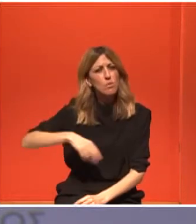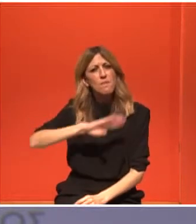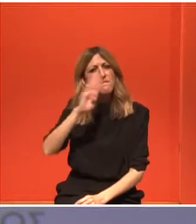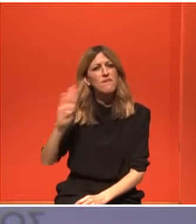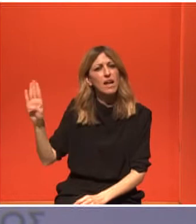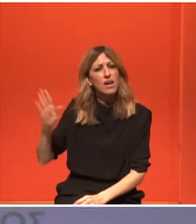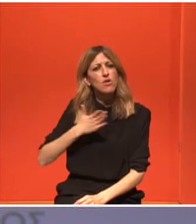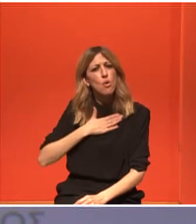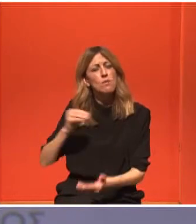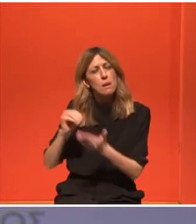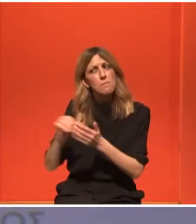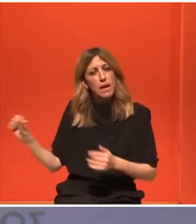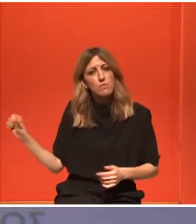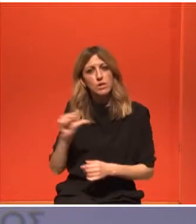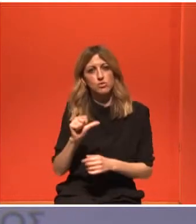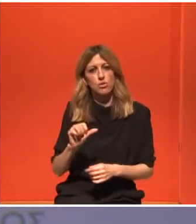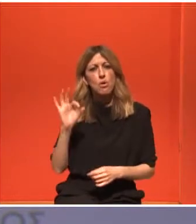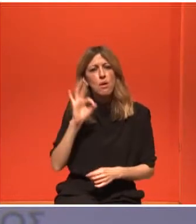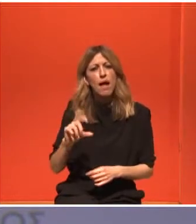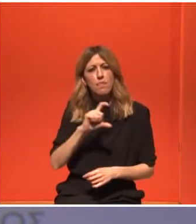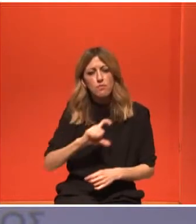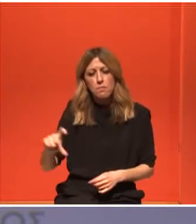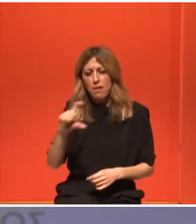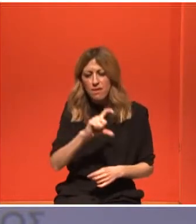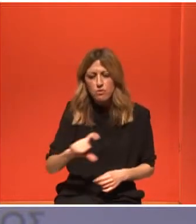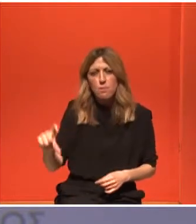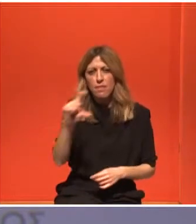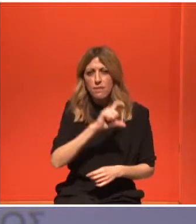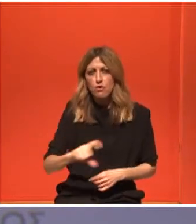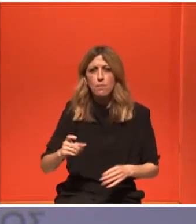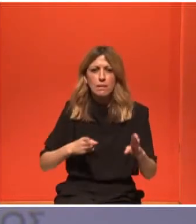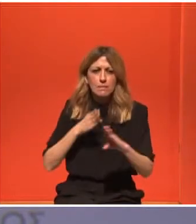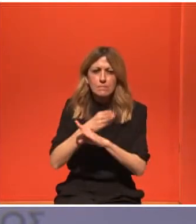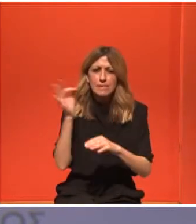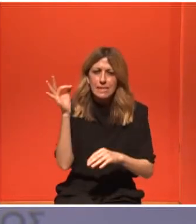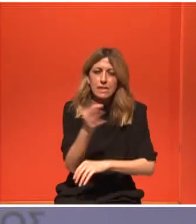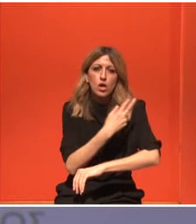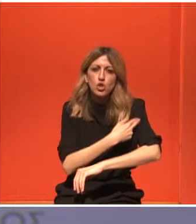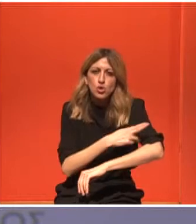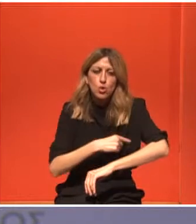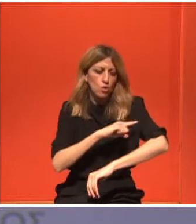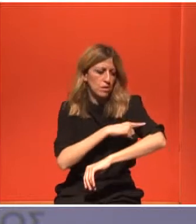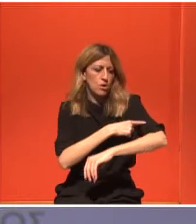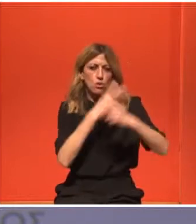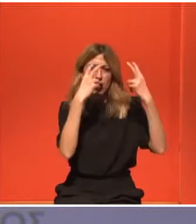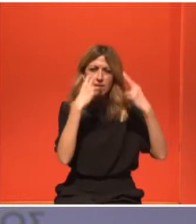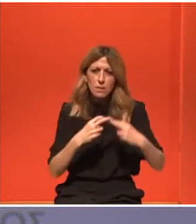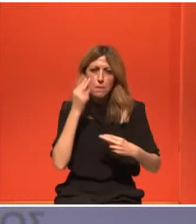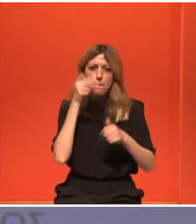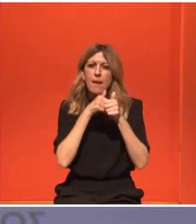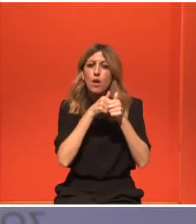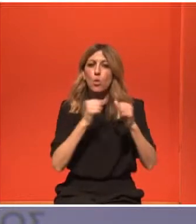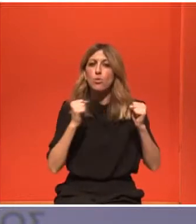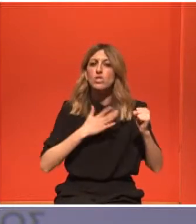ήμουν κάθε εβδομάδα σε γιατρός και νοσοκομεία και παρακολουθώ με στενάτη κατάσταση της υγείας μου και σιγά σιγά έβαζα